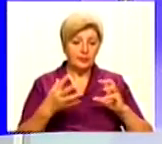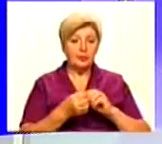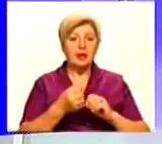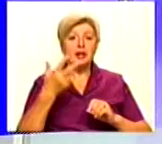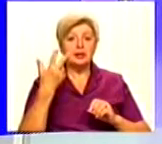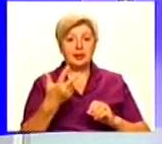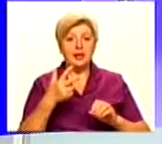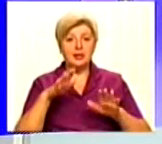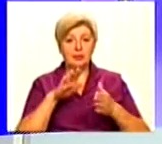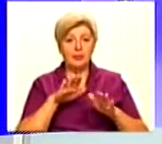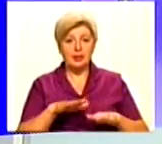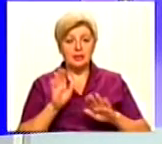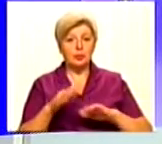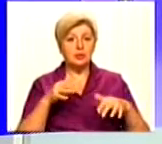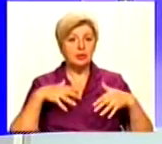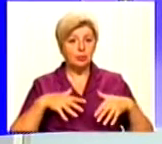Грузії та Румунії.